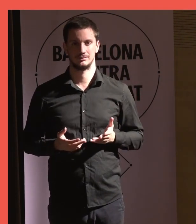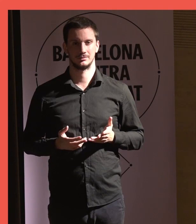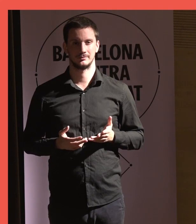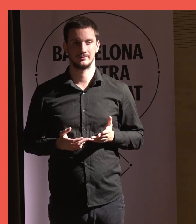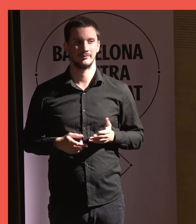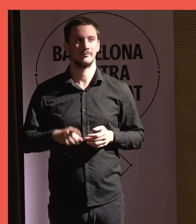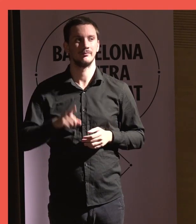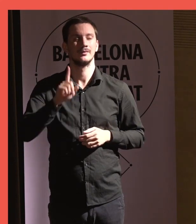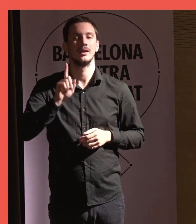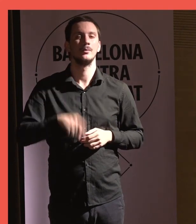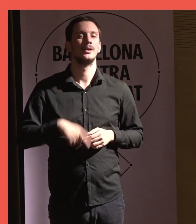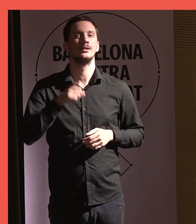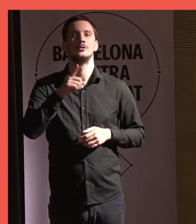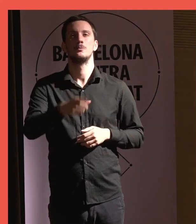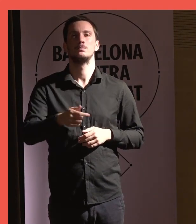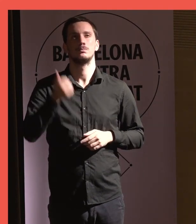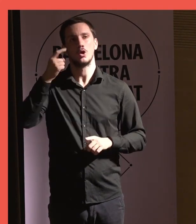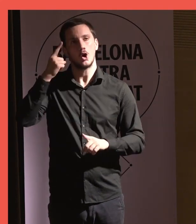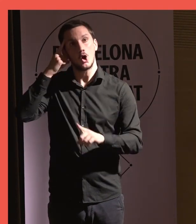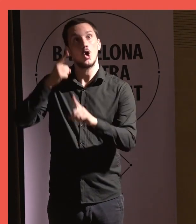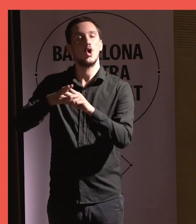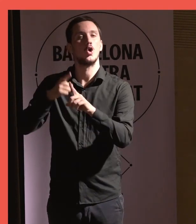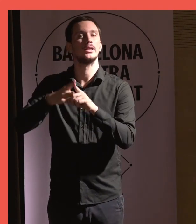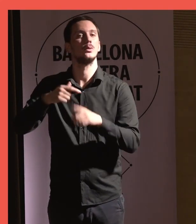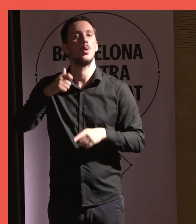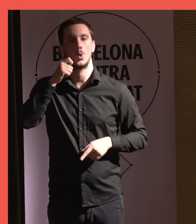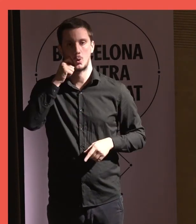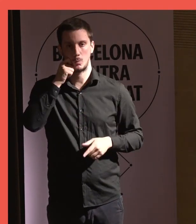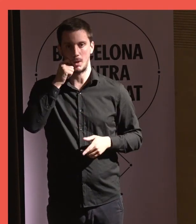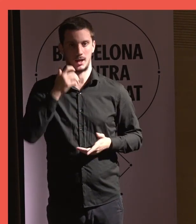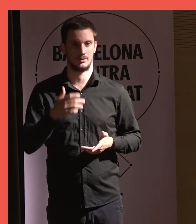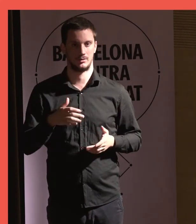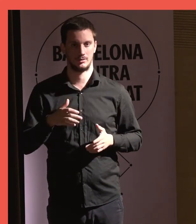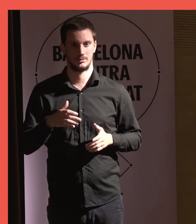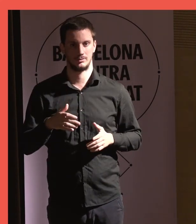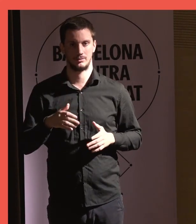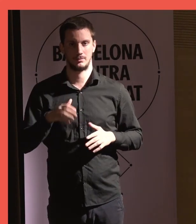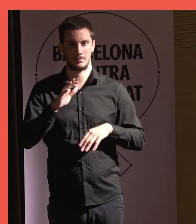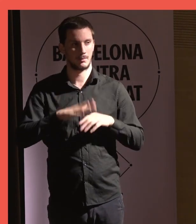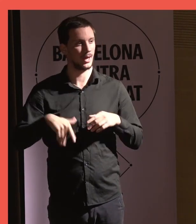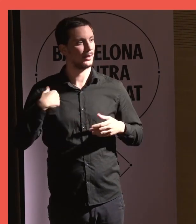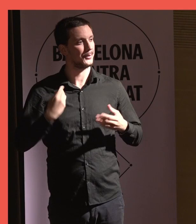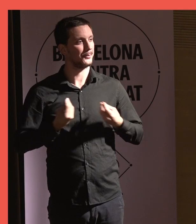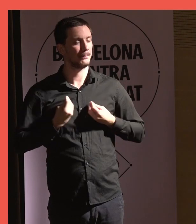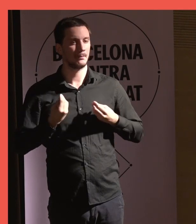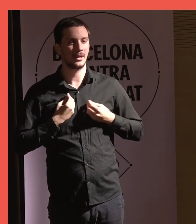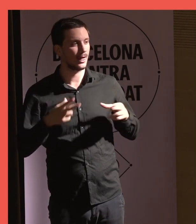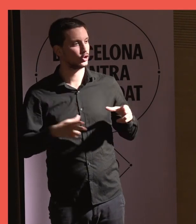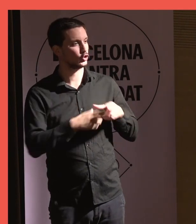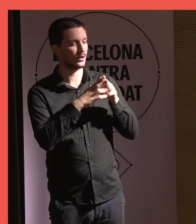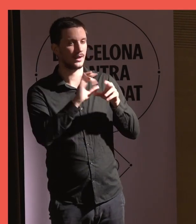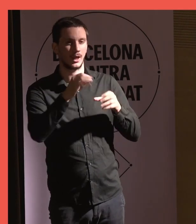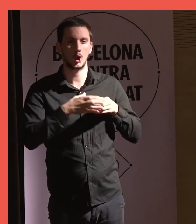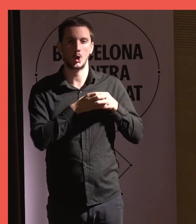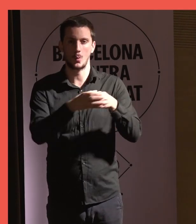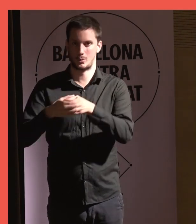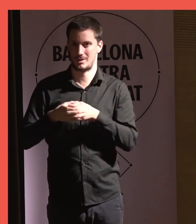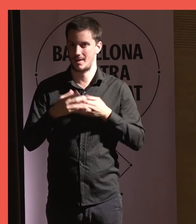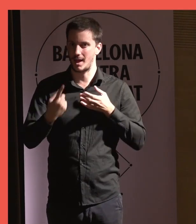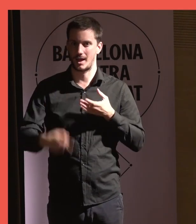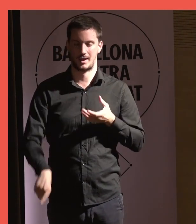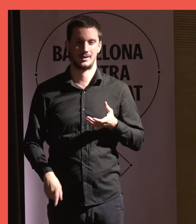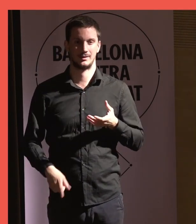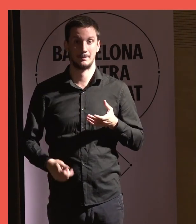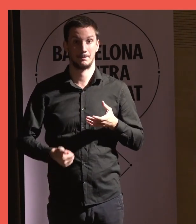és el principal anel humà que ens fa viure en societat i en comunitat i és això i com